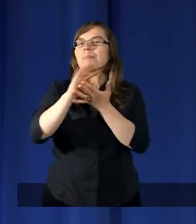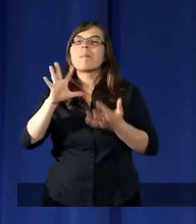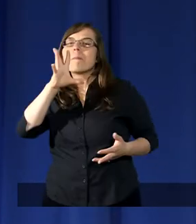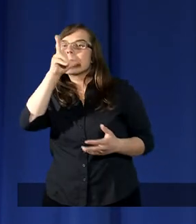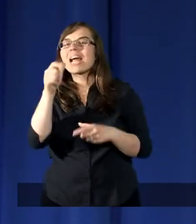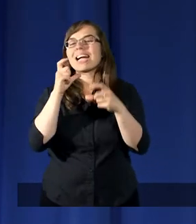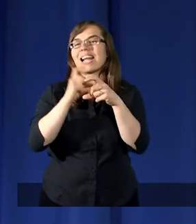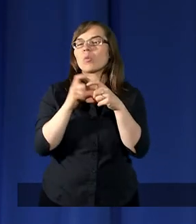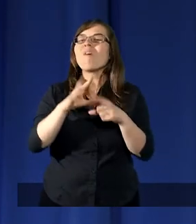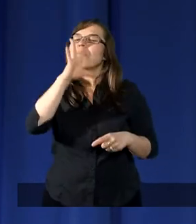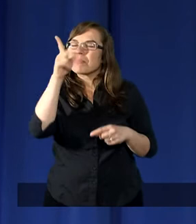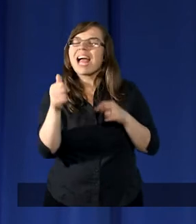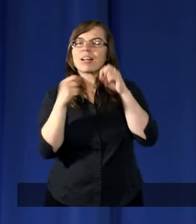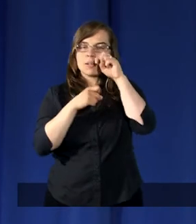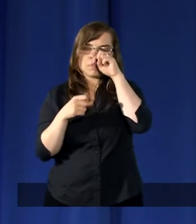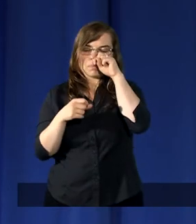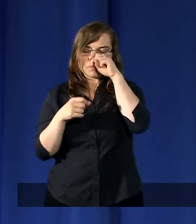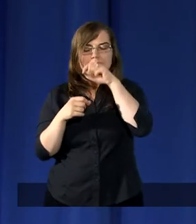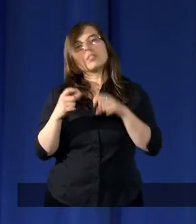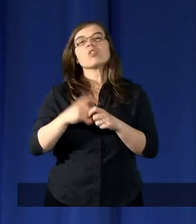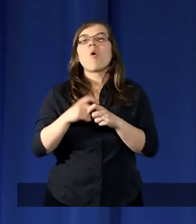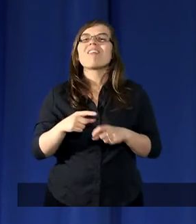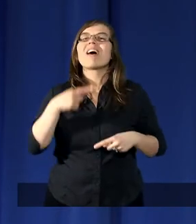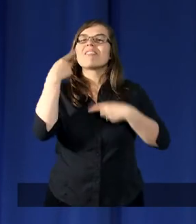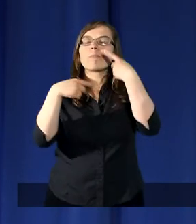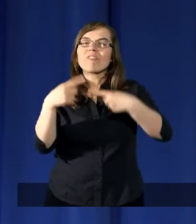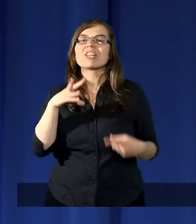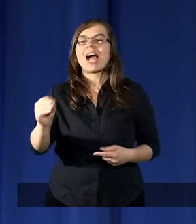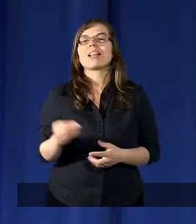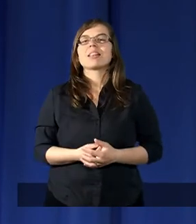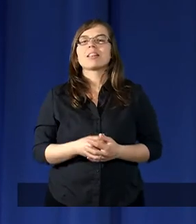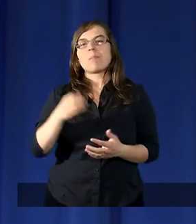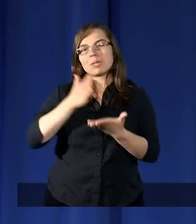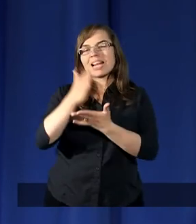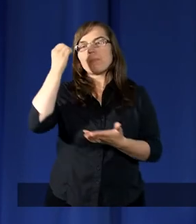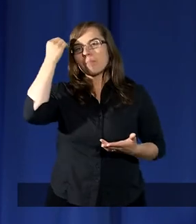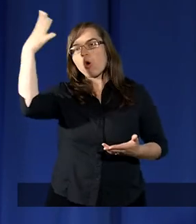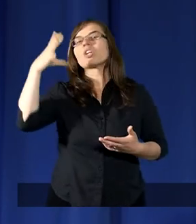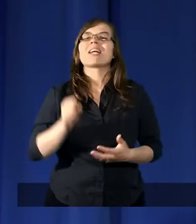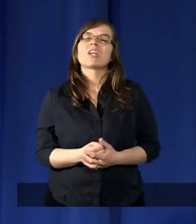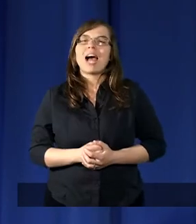piękne słowa wypowiedział Mojżesz.